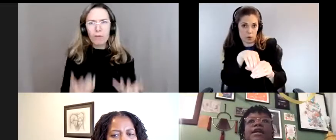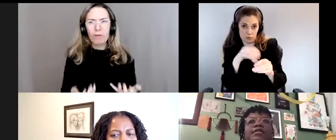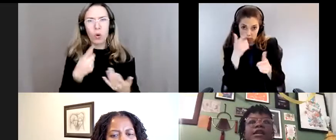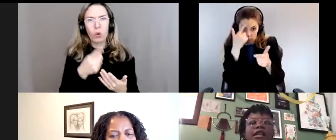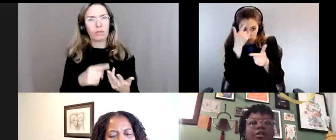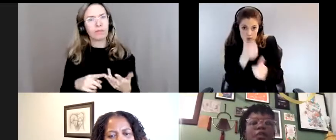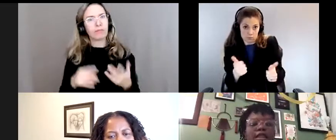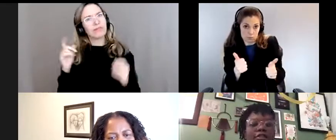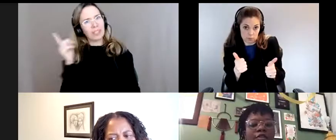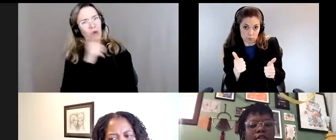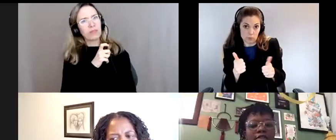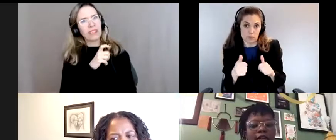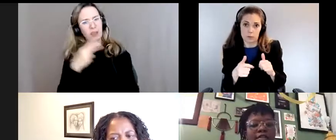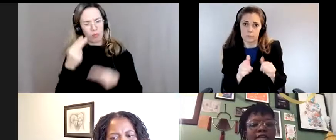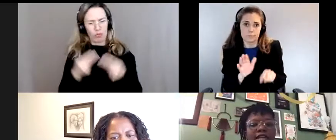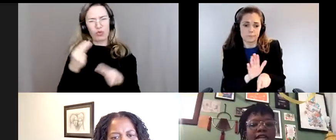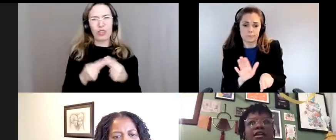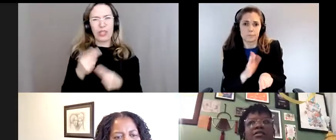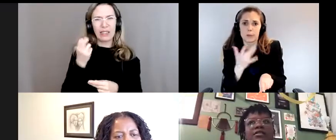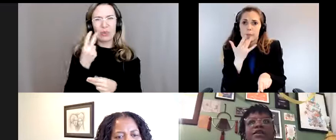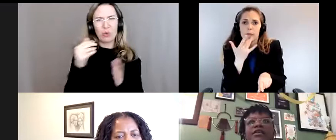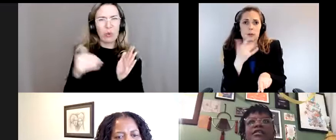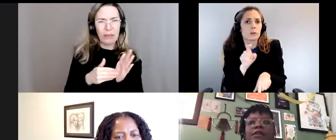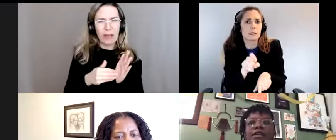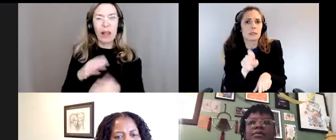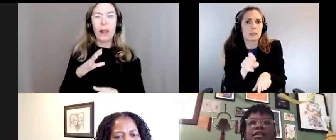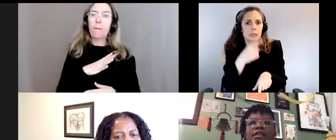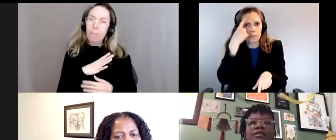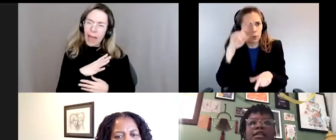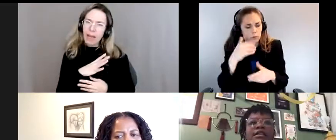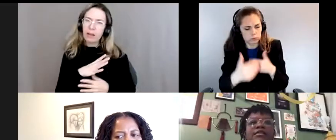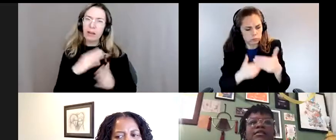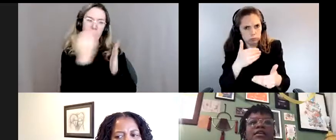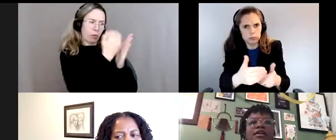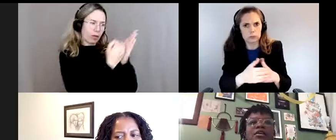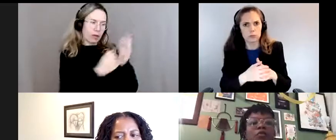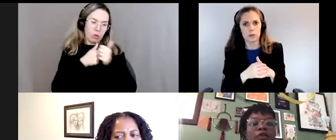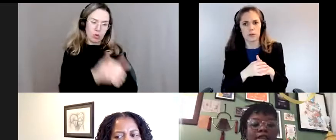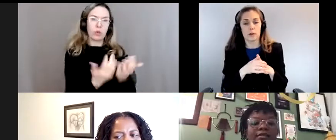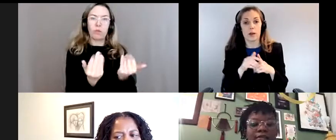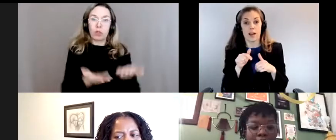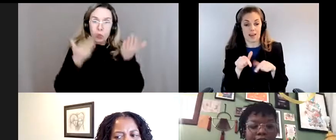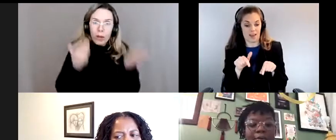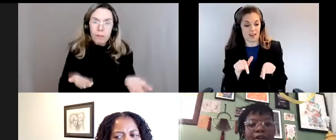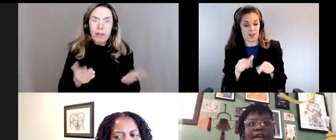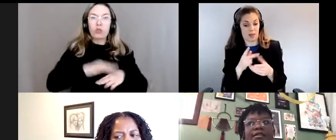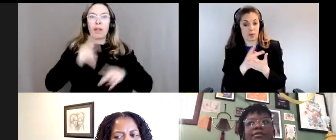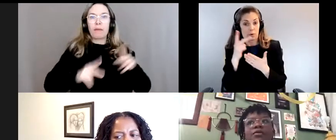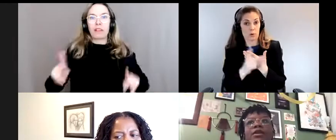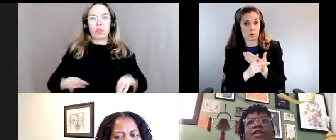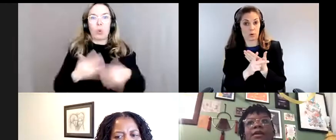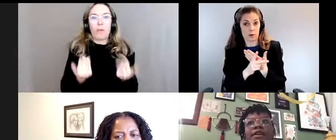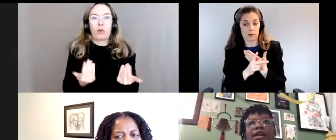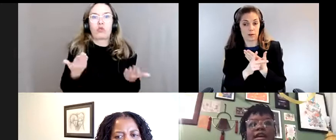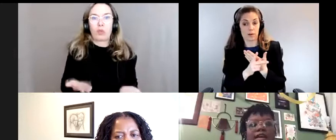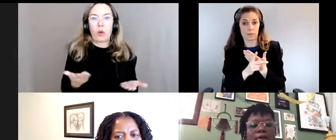ça peut être un peu compliqué de gérer ça avec un budget, mais la programmation est vraiment basée sur les besoins immédiats des personnes. Et